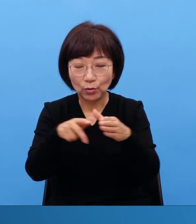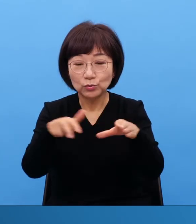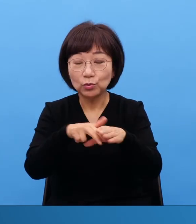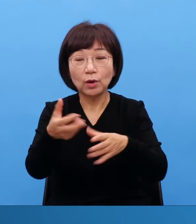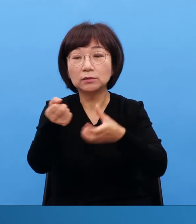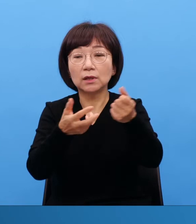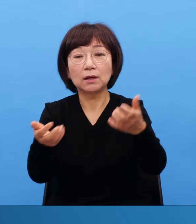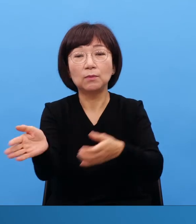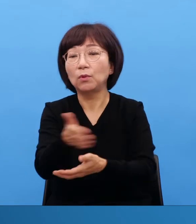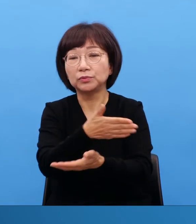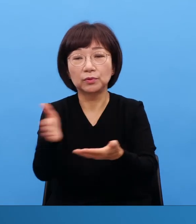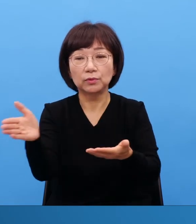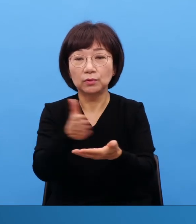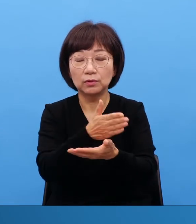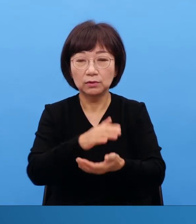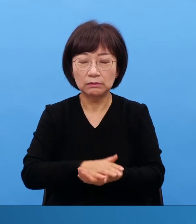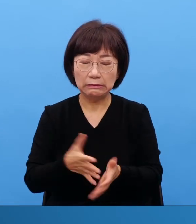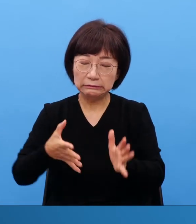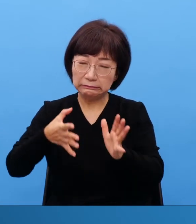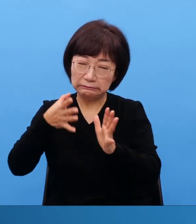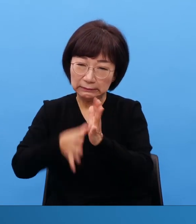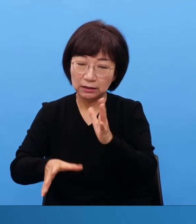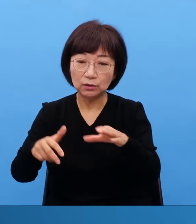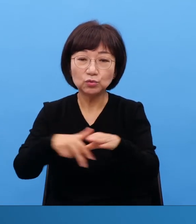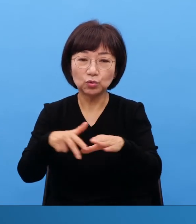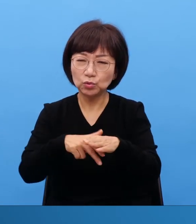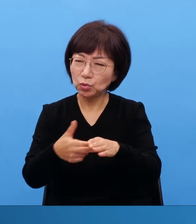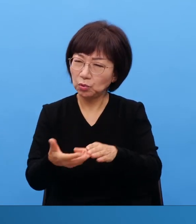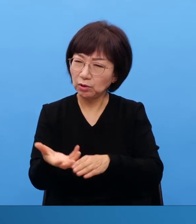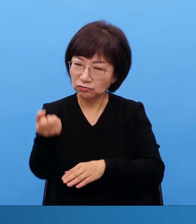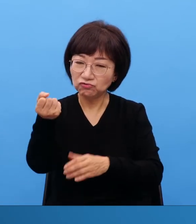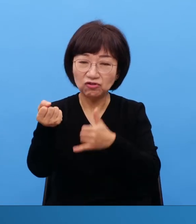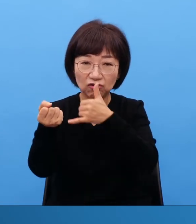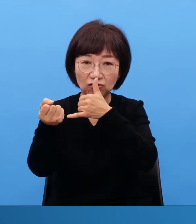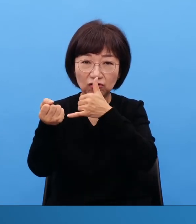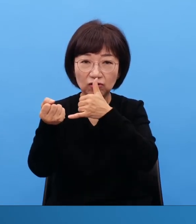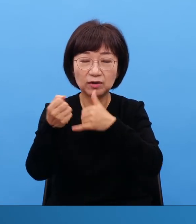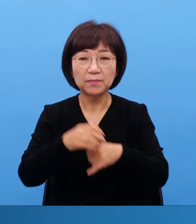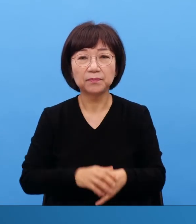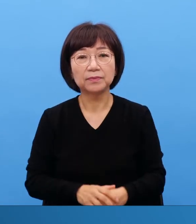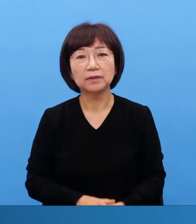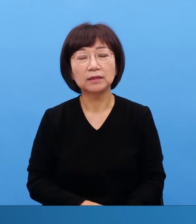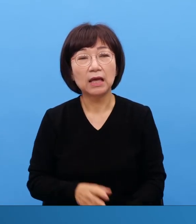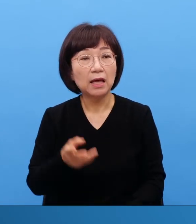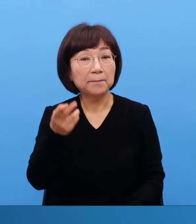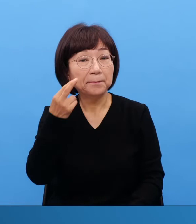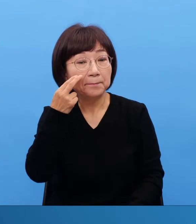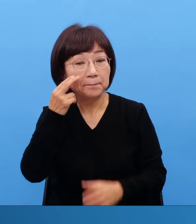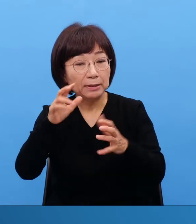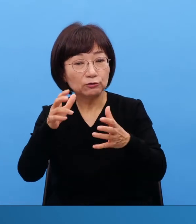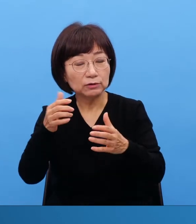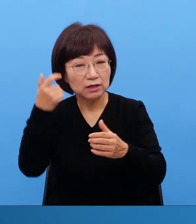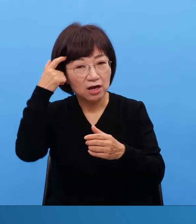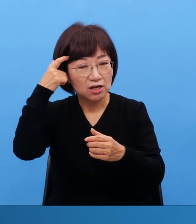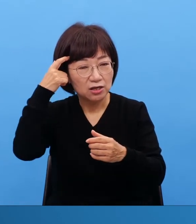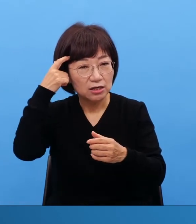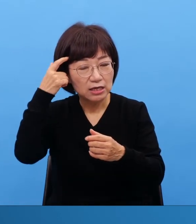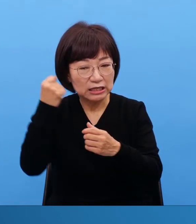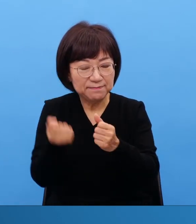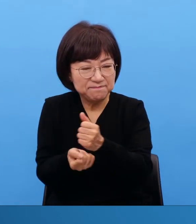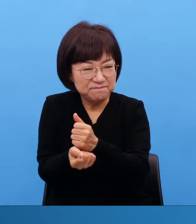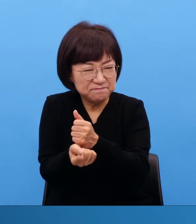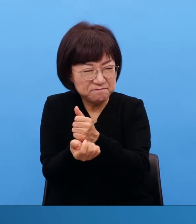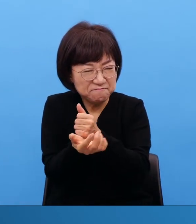놀랍게도 이거 빨리 깨야 됩니다 미국을 띄얹는 두 사람도 삼단체